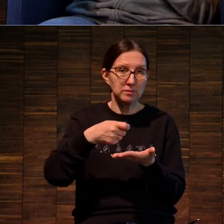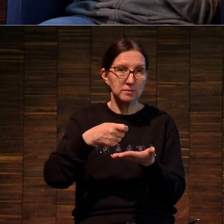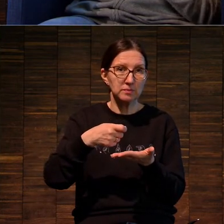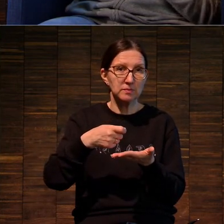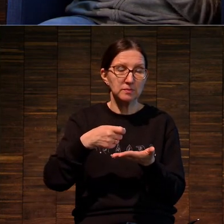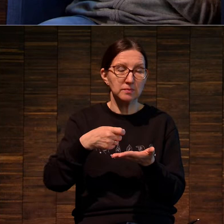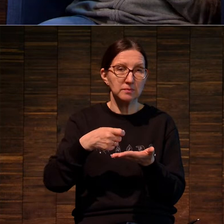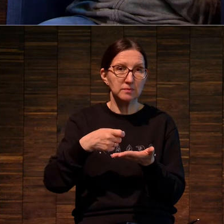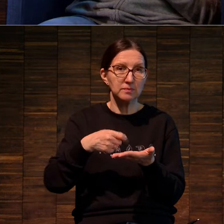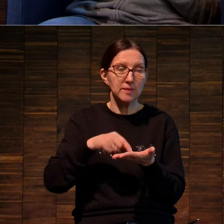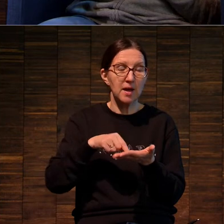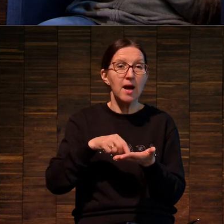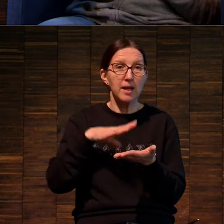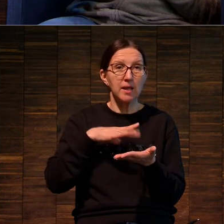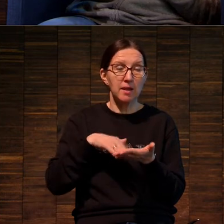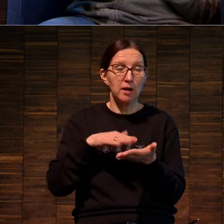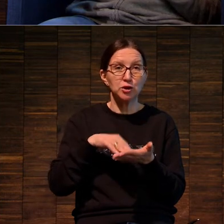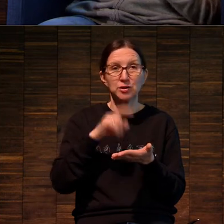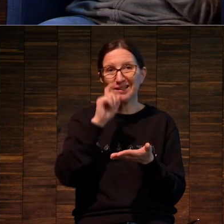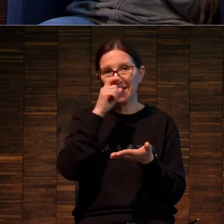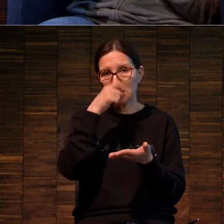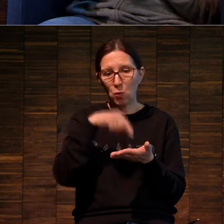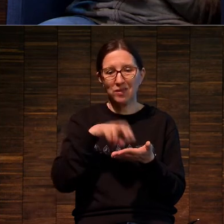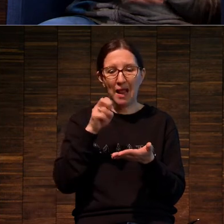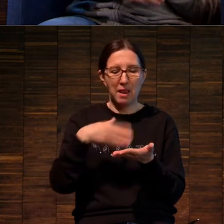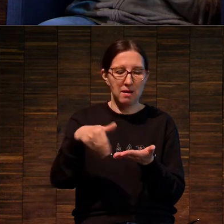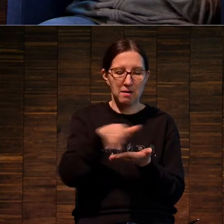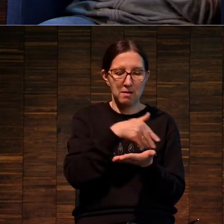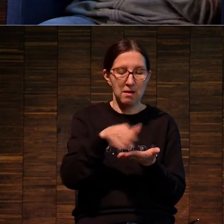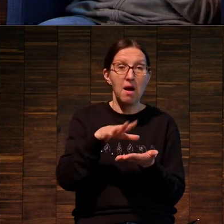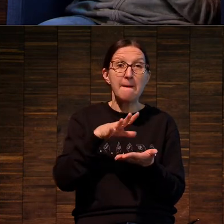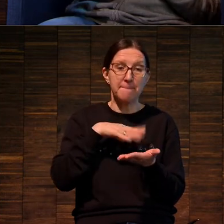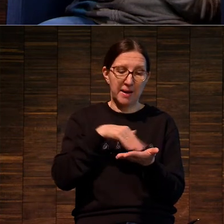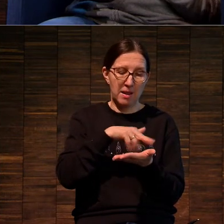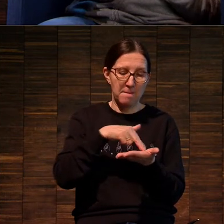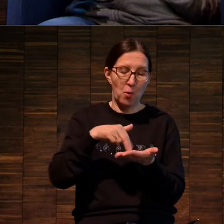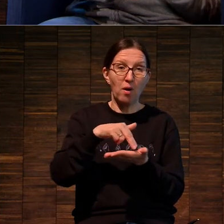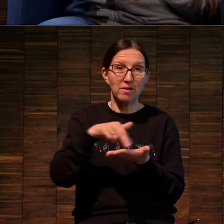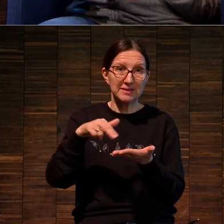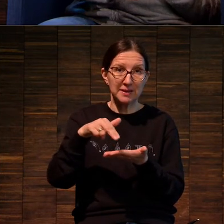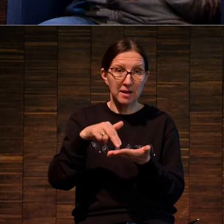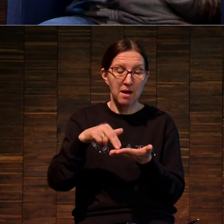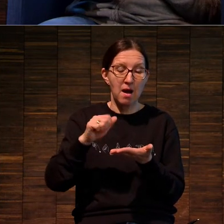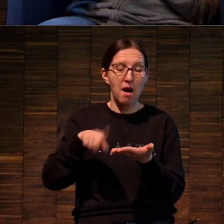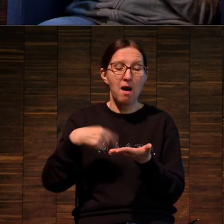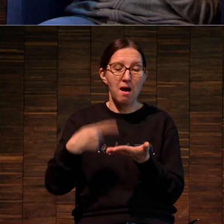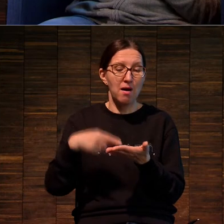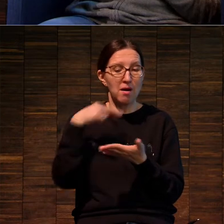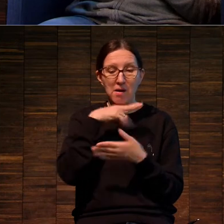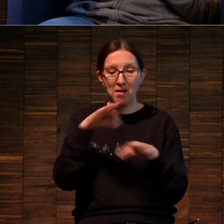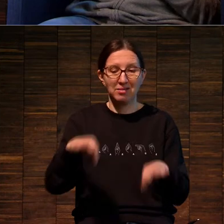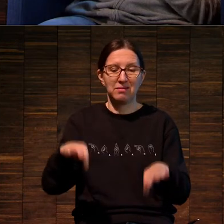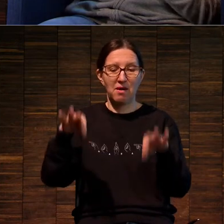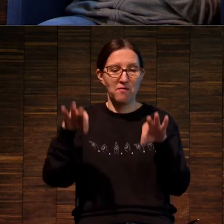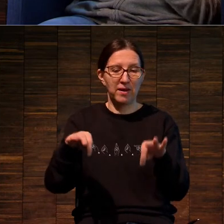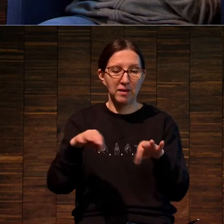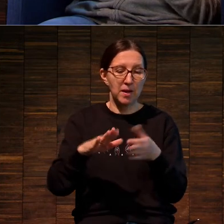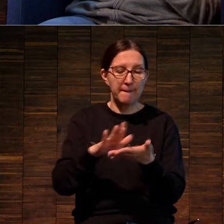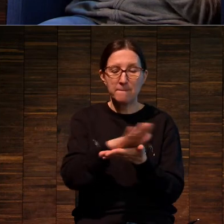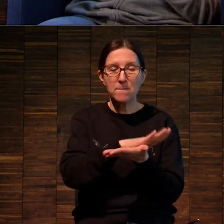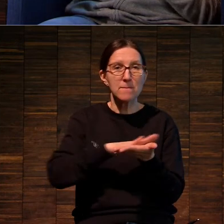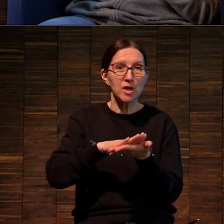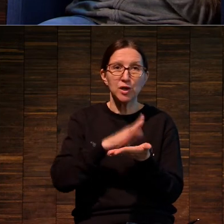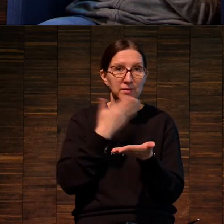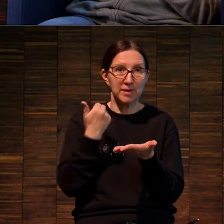кислотоупорного лака, то там, где мы покрасили при последующем травлении, ничего не получалось, а там,